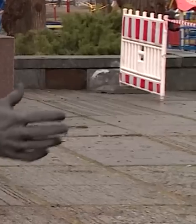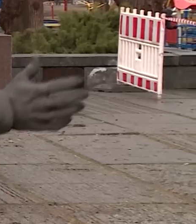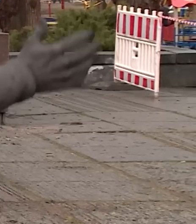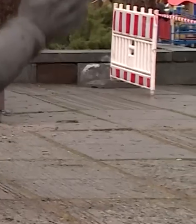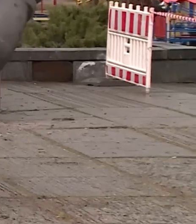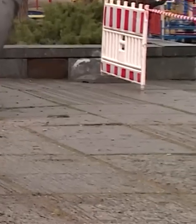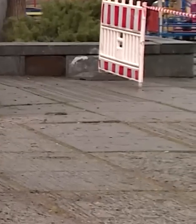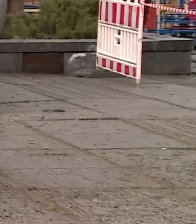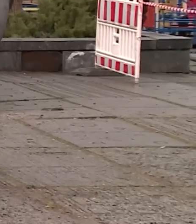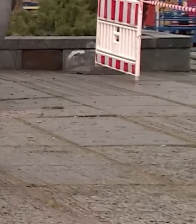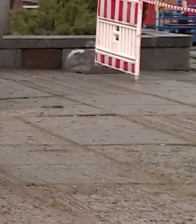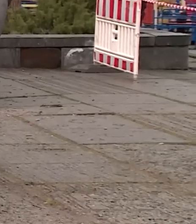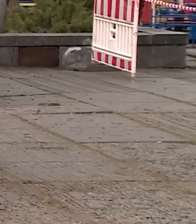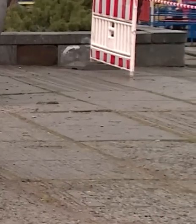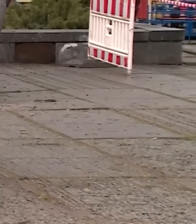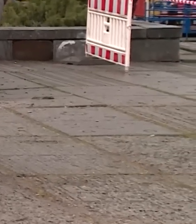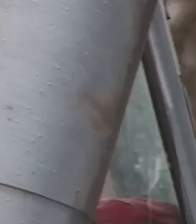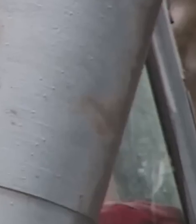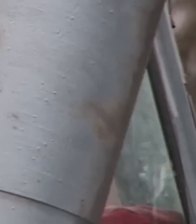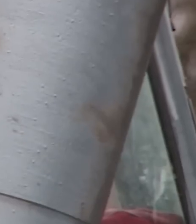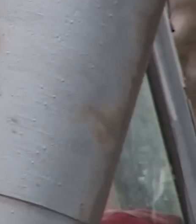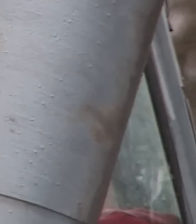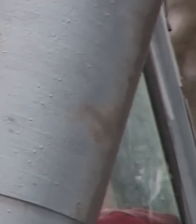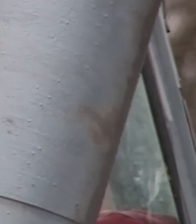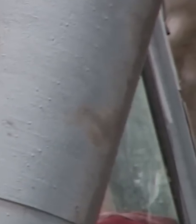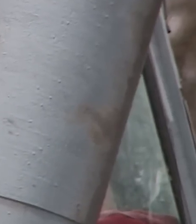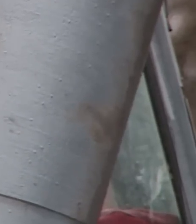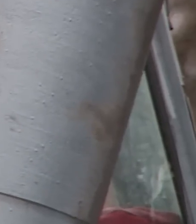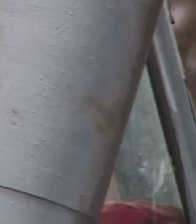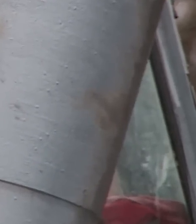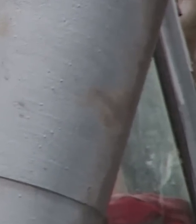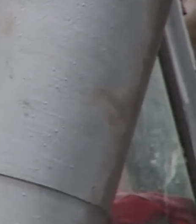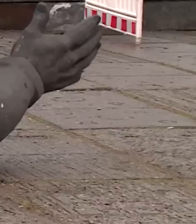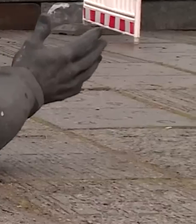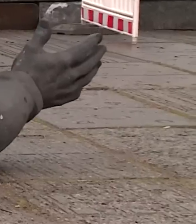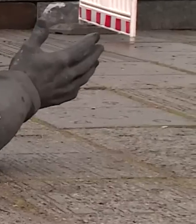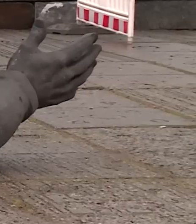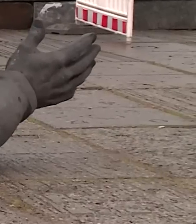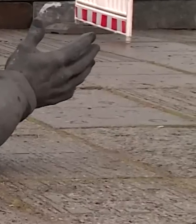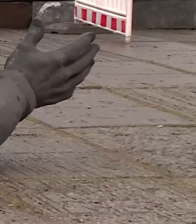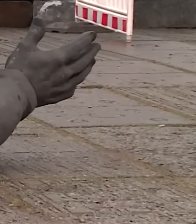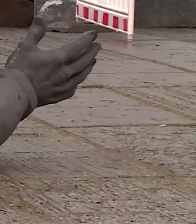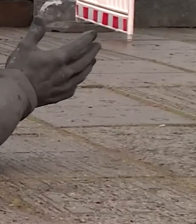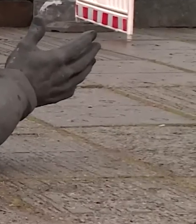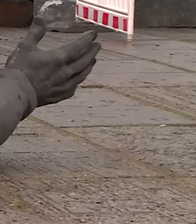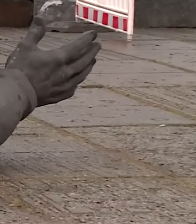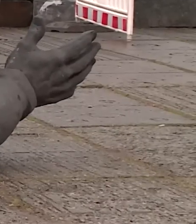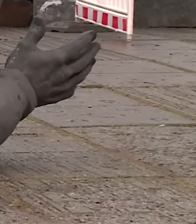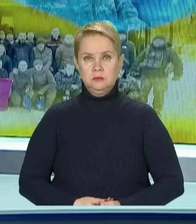триватиме подальше листування, наразі невідомо. Владислав Авдієнко, Денис Єлисавенко, новини 11 каналу.